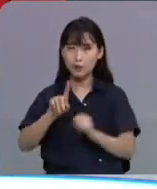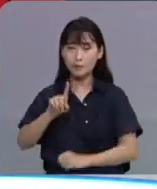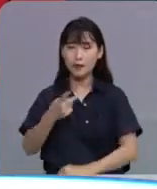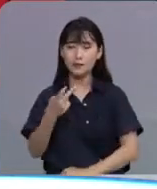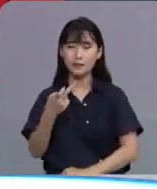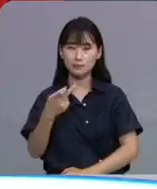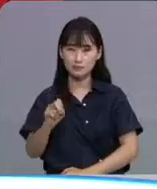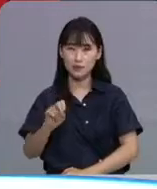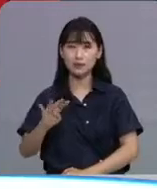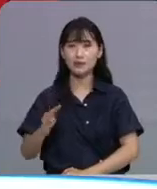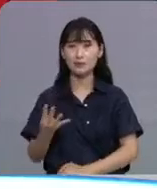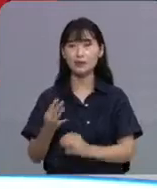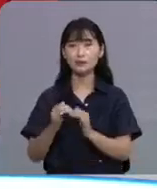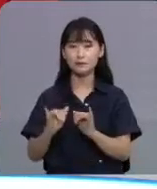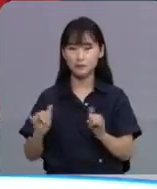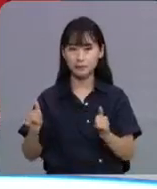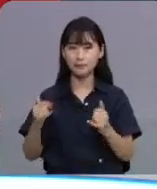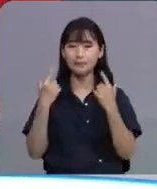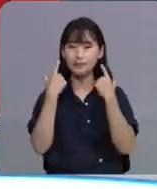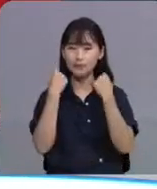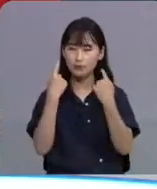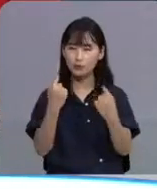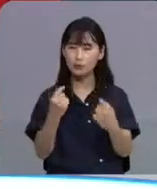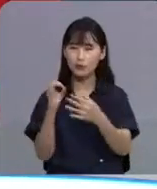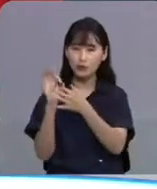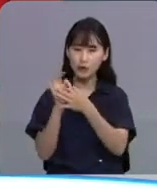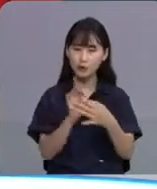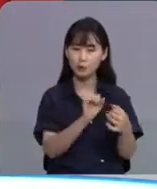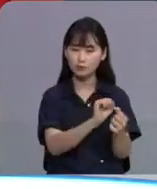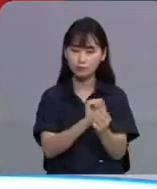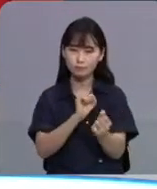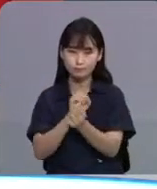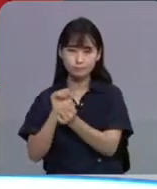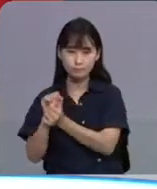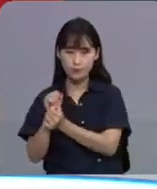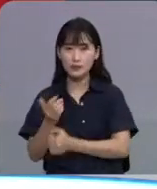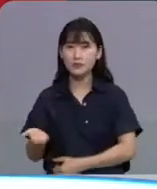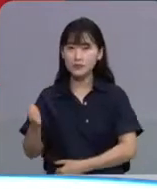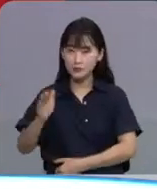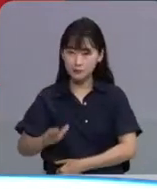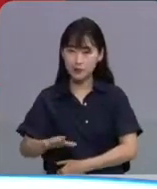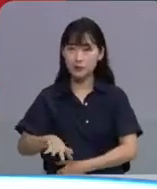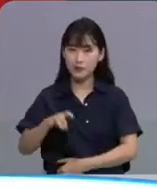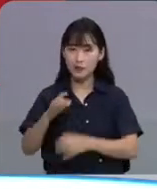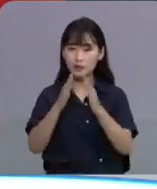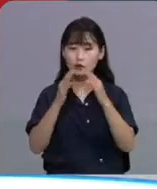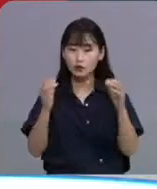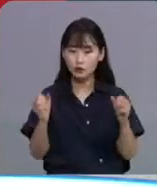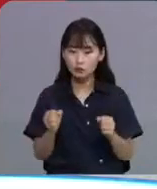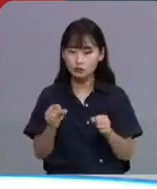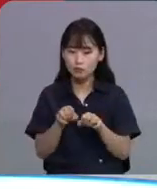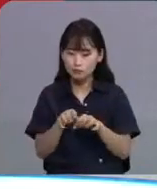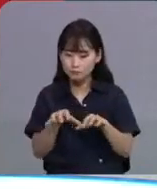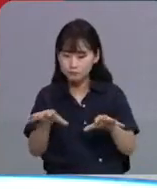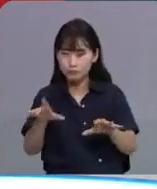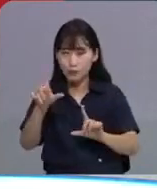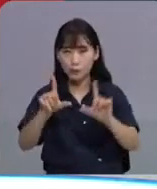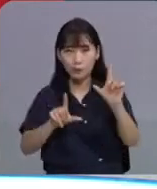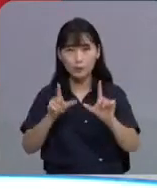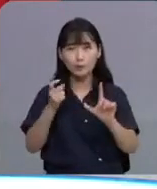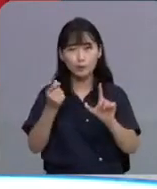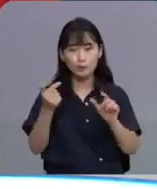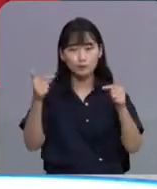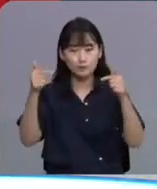400여 명입니다. 여전히 연쇄 감염이 꼬리를 물고 있지만 일단 전라북도 코로나19 확산세는 며칠 새 다소